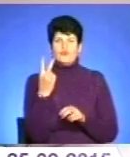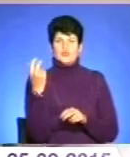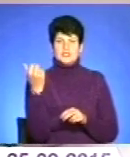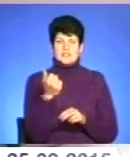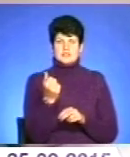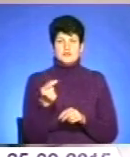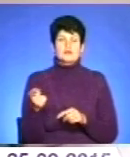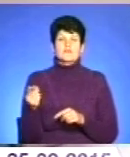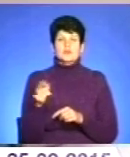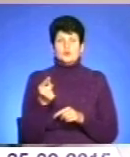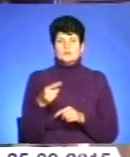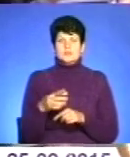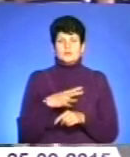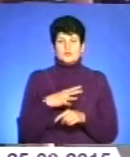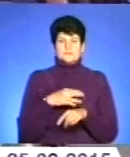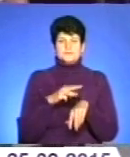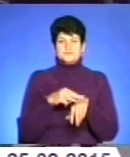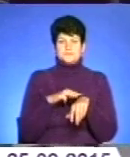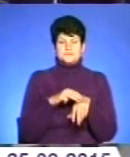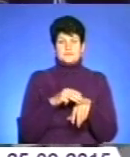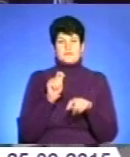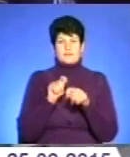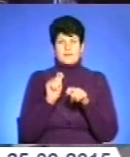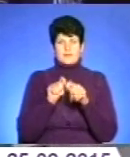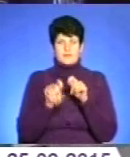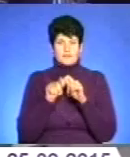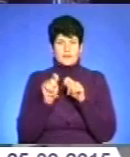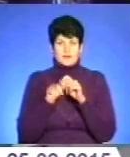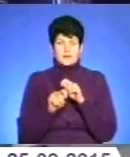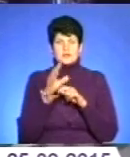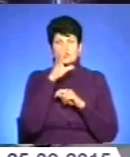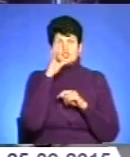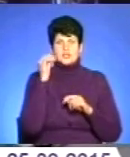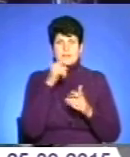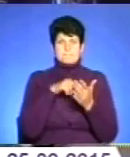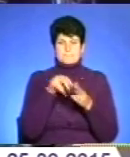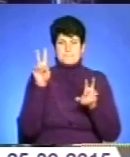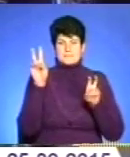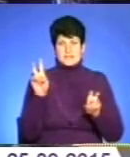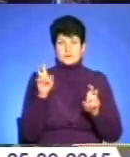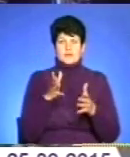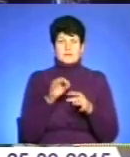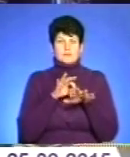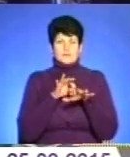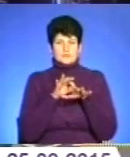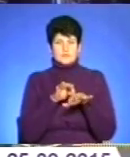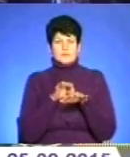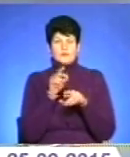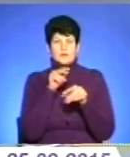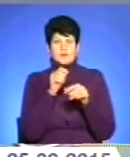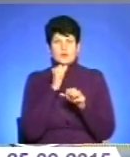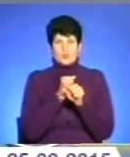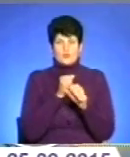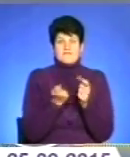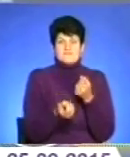країі тривала профілактична міліцейська операція «Нічне місто». За цей час правоохоронці максимально активізували роботу з виявлення і документування